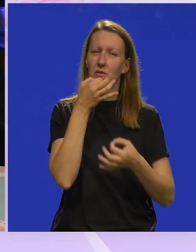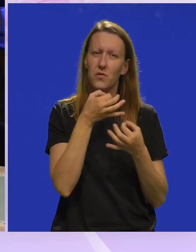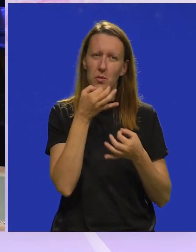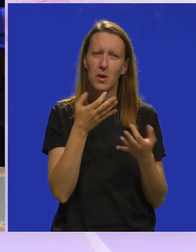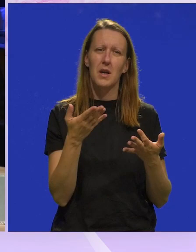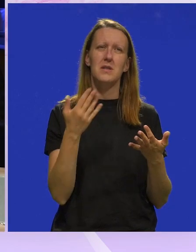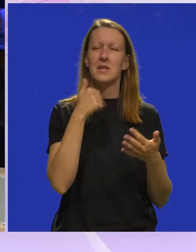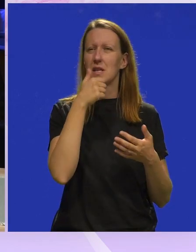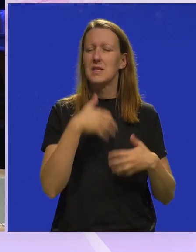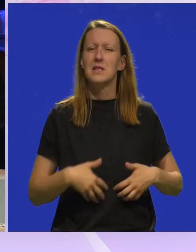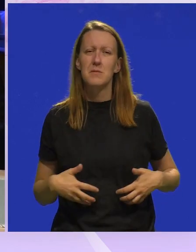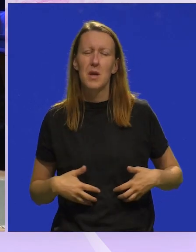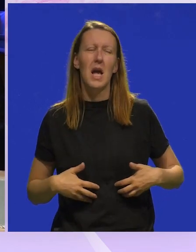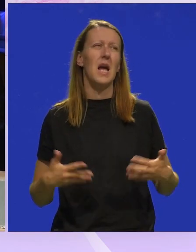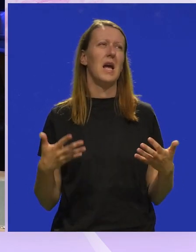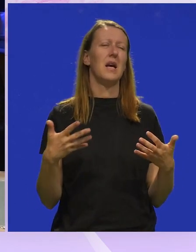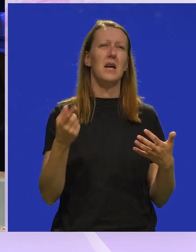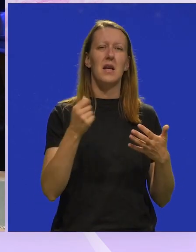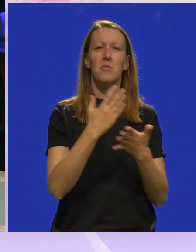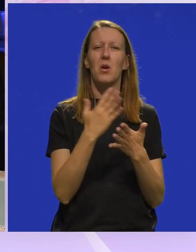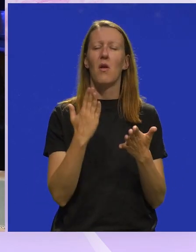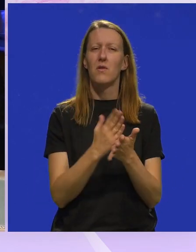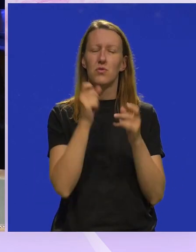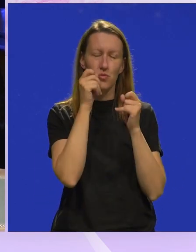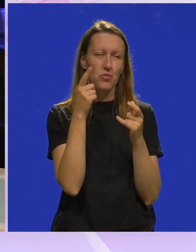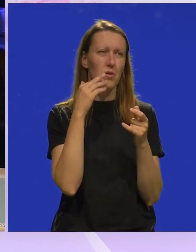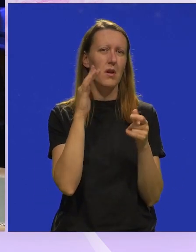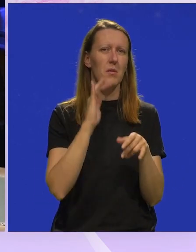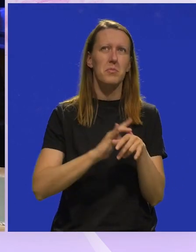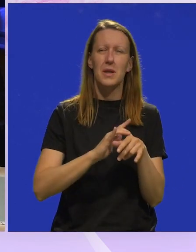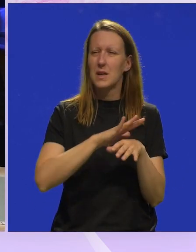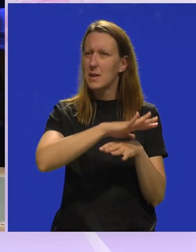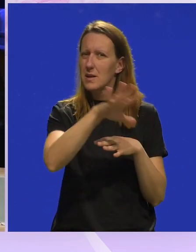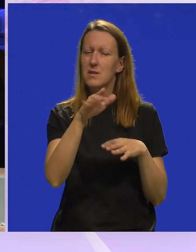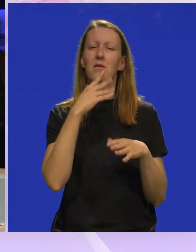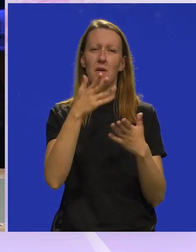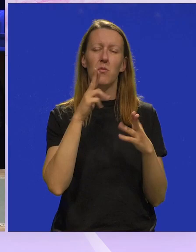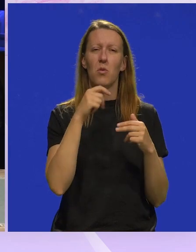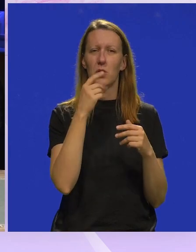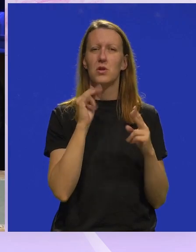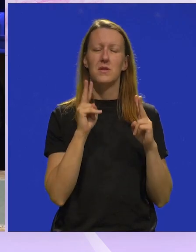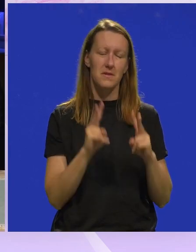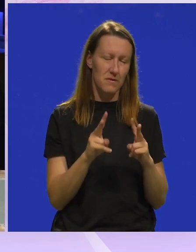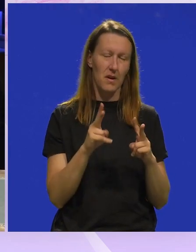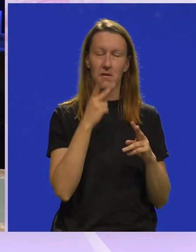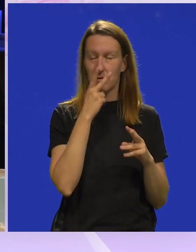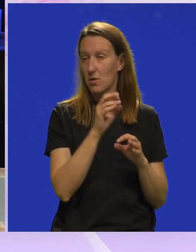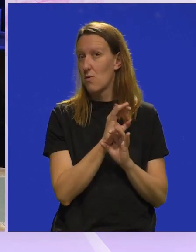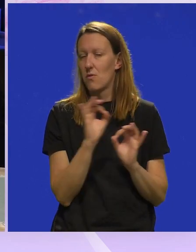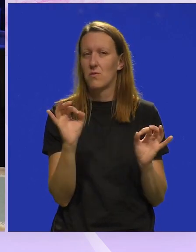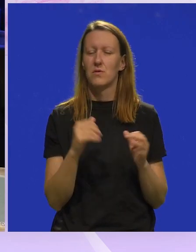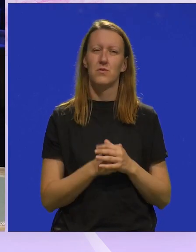informacija, smijeh. Jer bilo nam je već čudno igrat za praznu dvoranu. I evo, mogu reći da stvarno su dojmovi